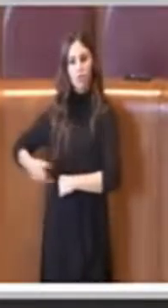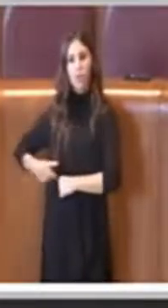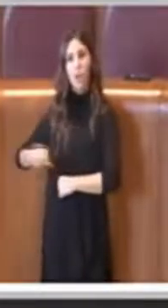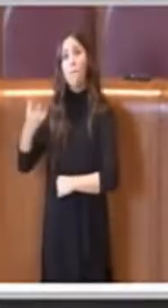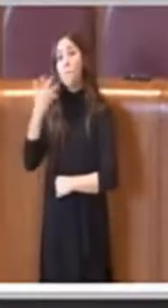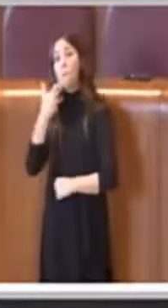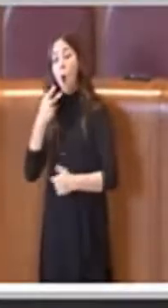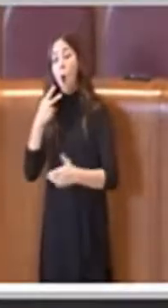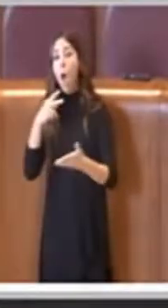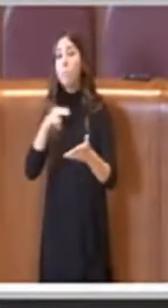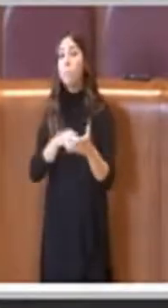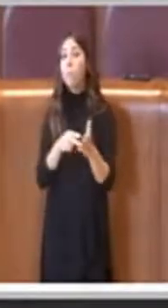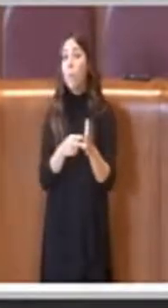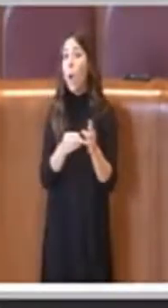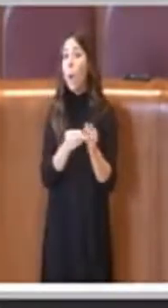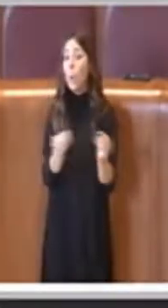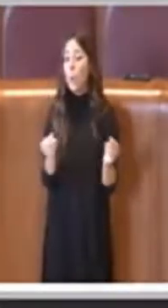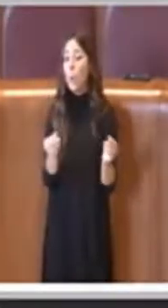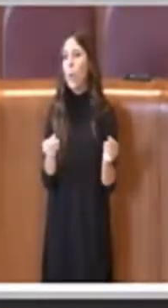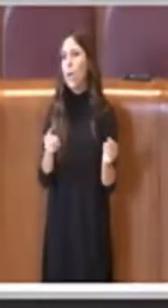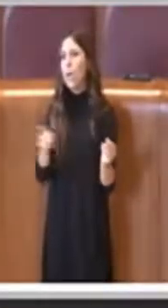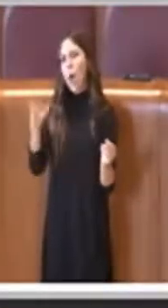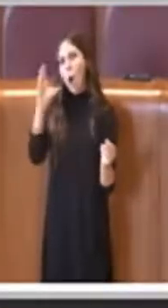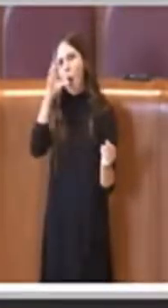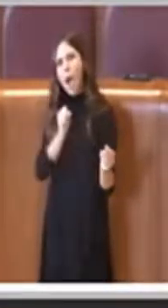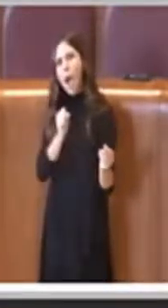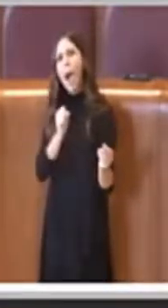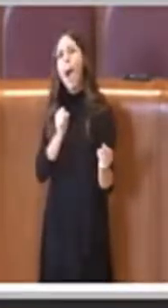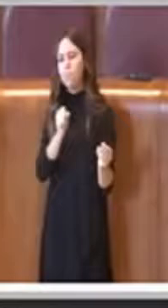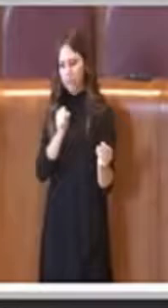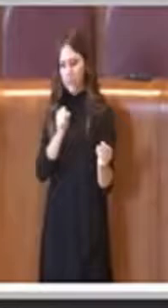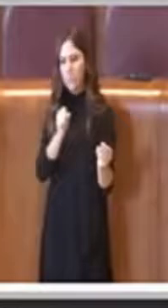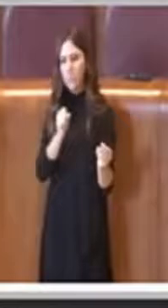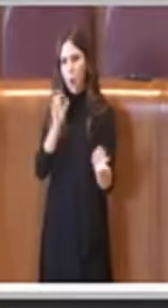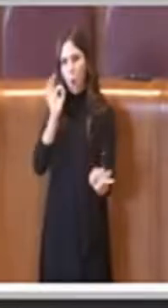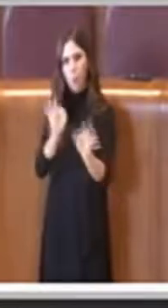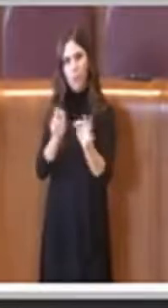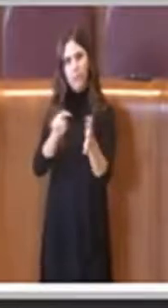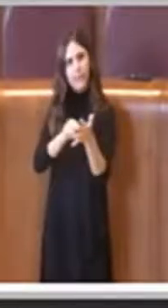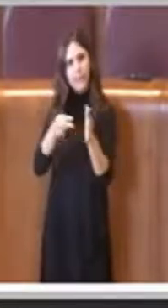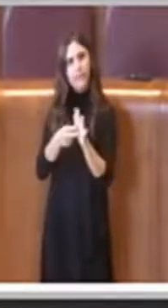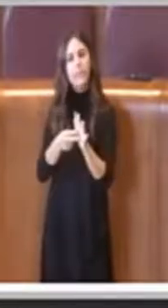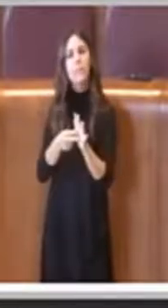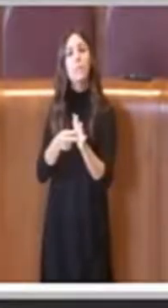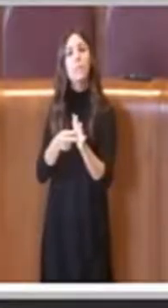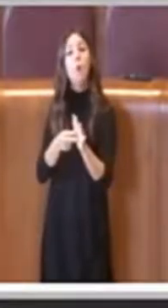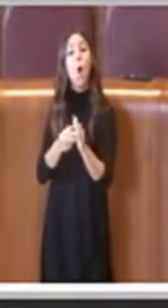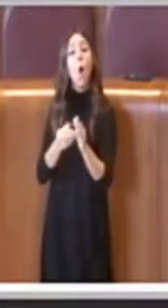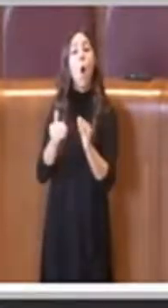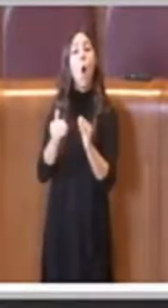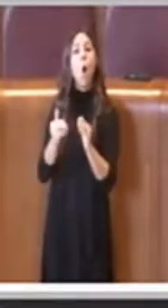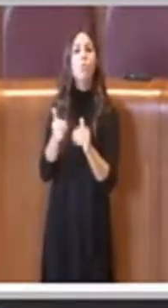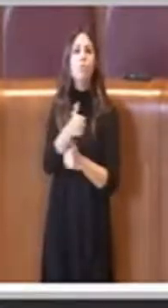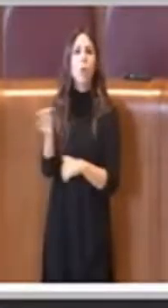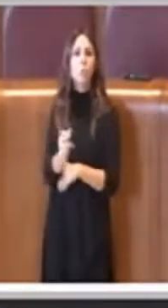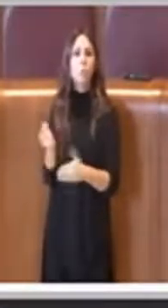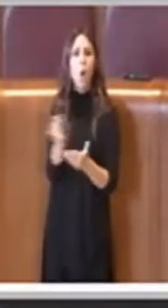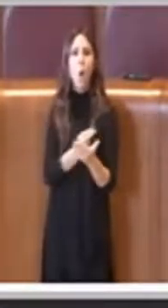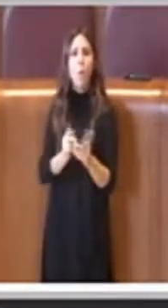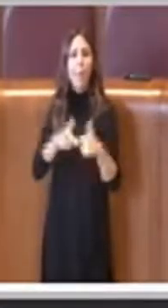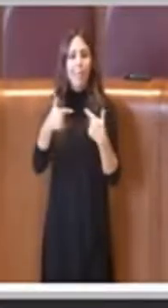come poter arrivare poi a una definitiva soluzione o comunque a un percorso risolutivo per garantire il benessere